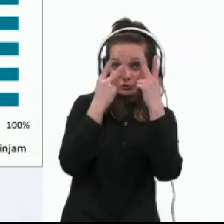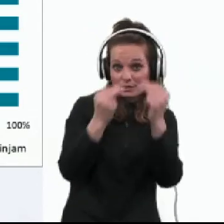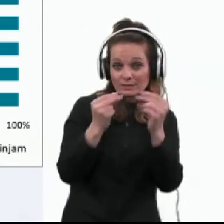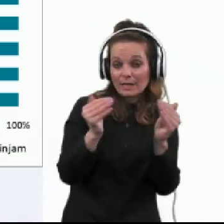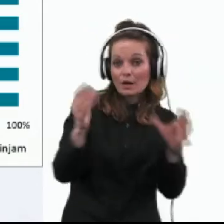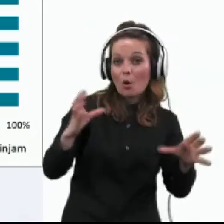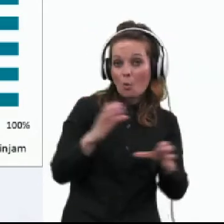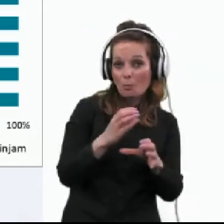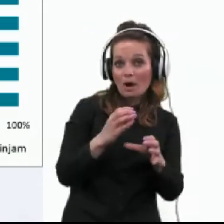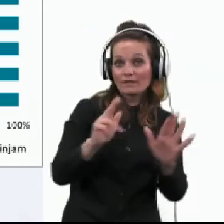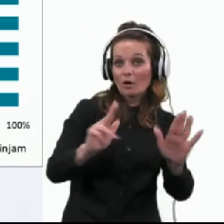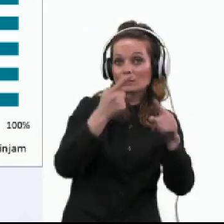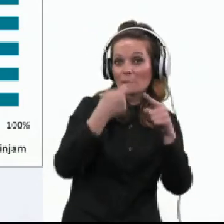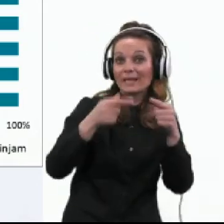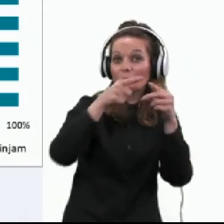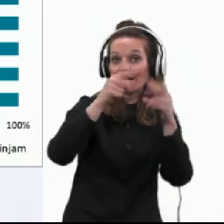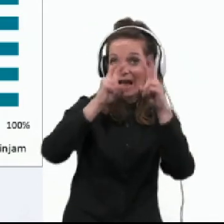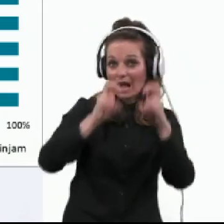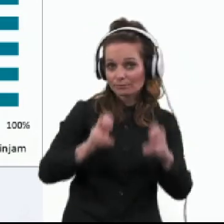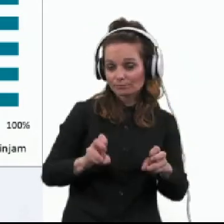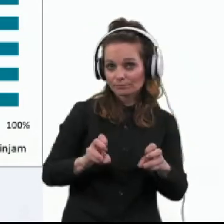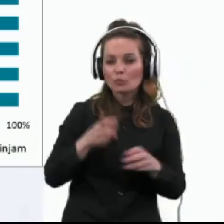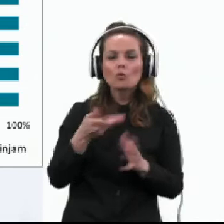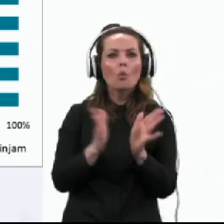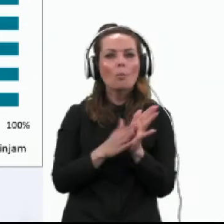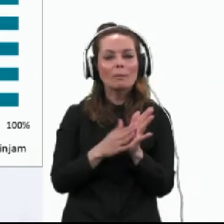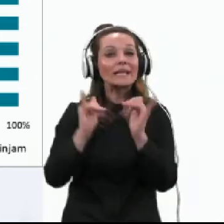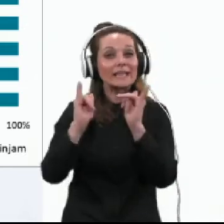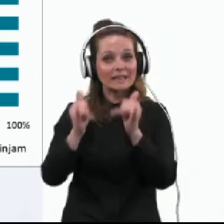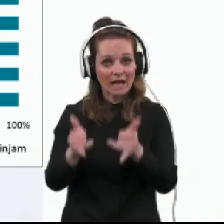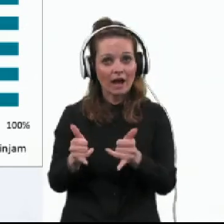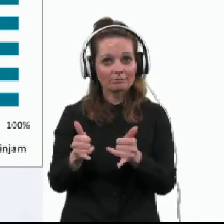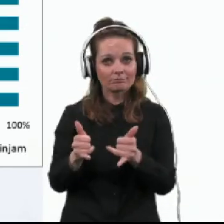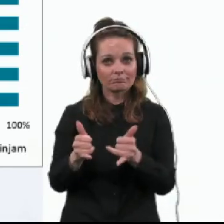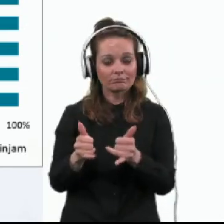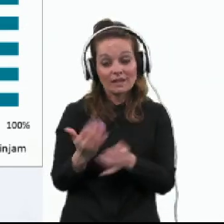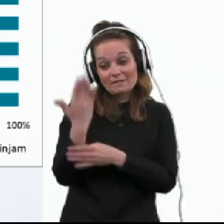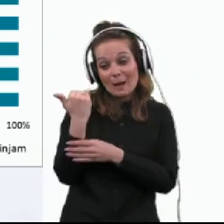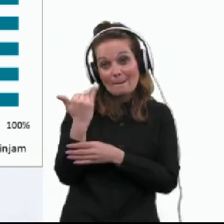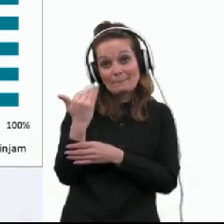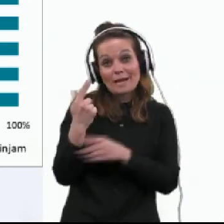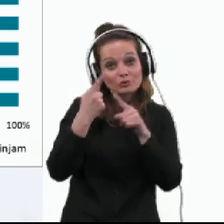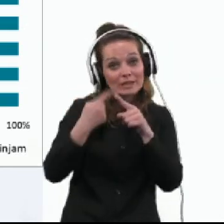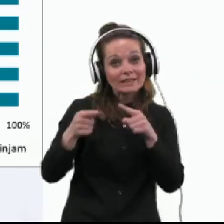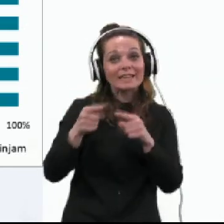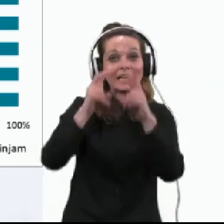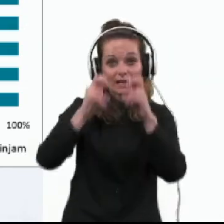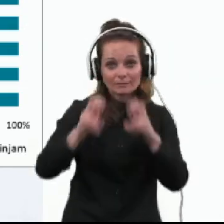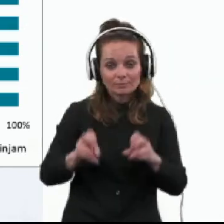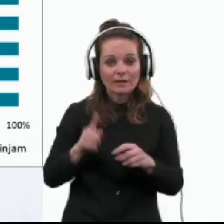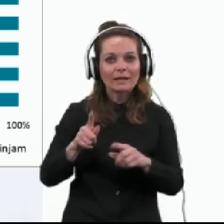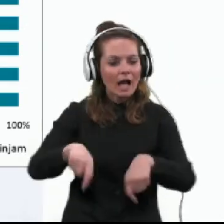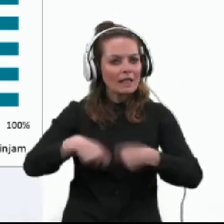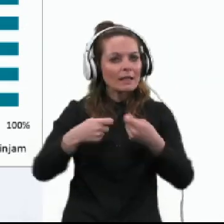upad v osmem valu, to se pravi, da sicer pa v prejšnjih valovih je bila ta